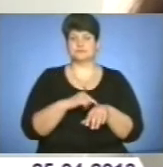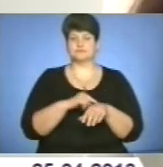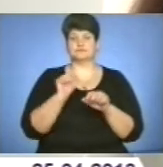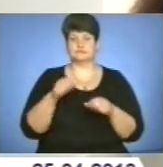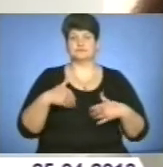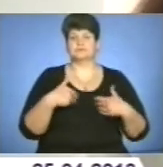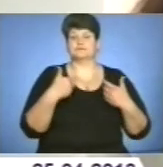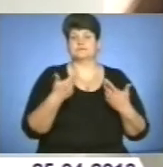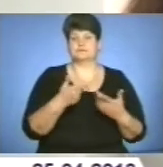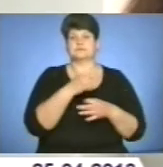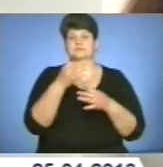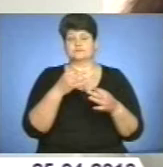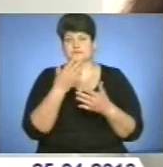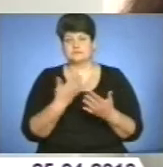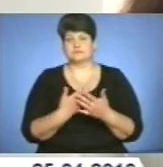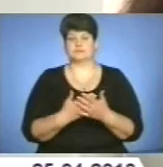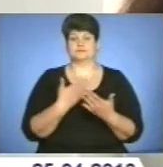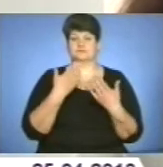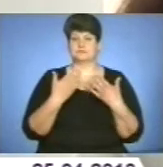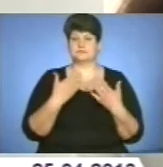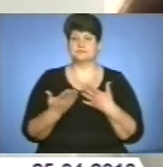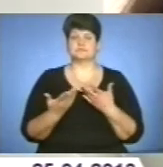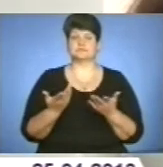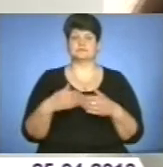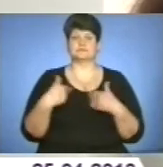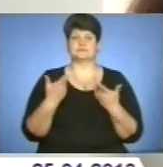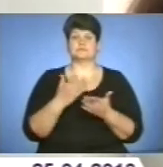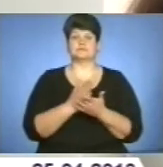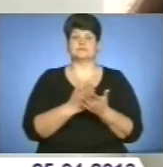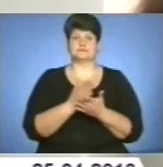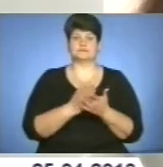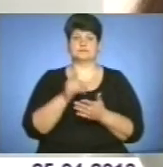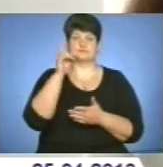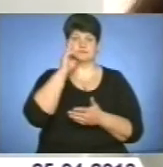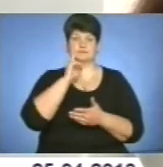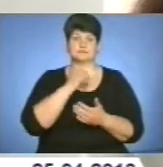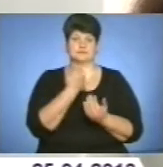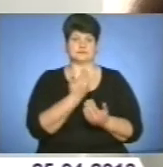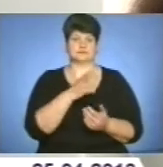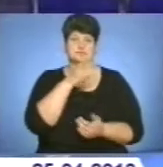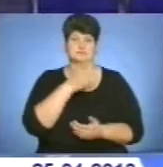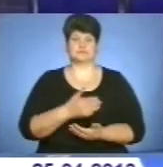звернутися чи за консультацією, чи за наданням послуг у зручний для них час.